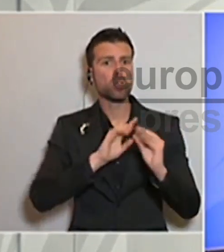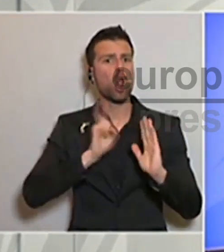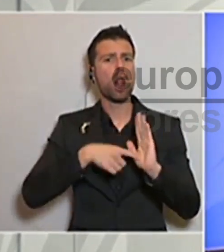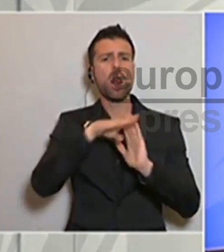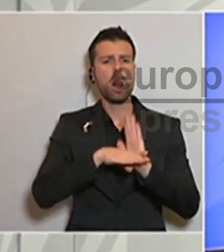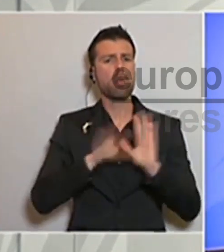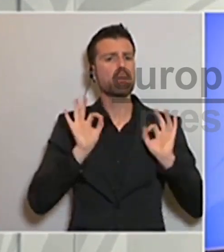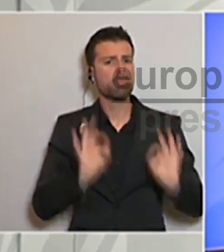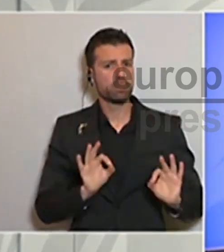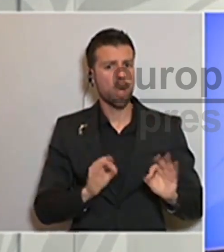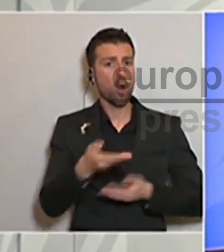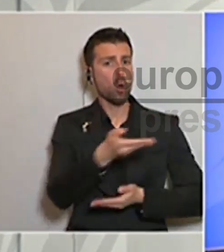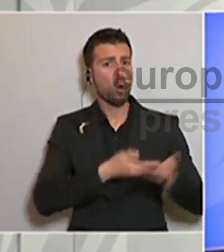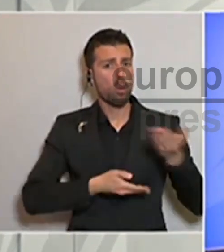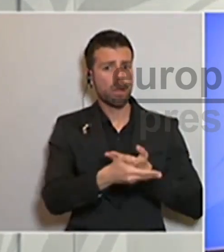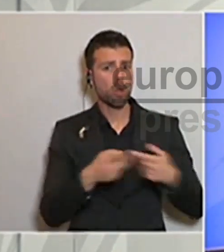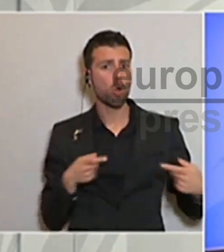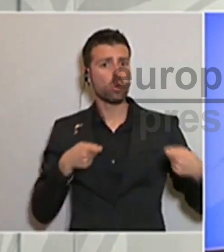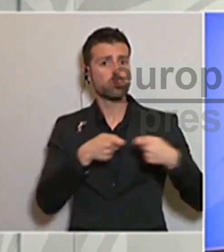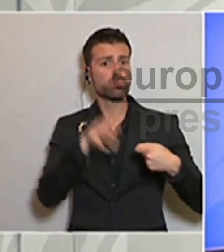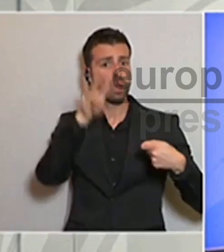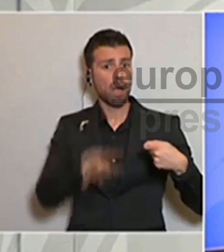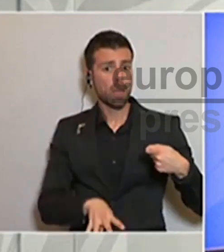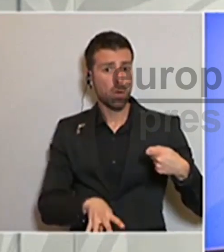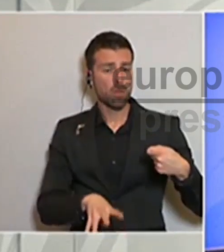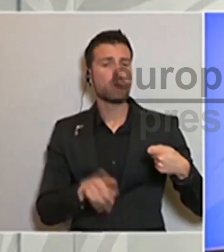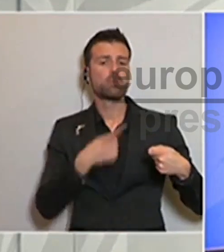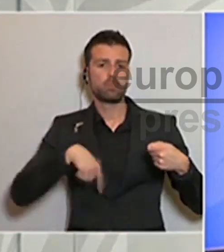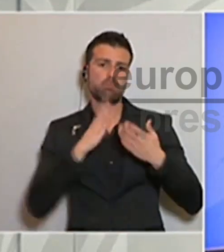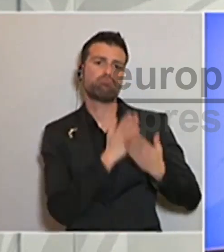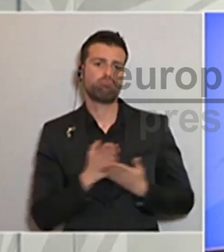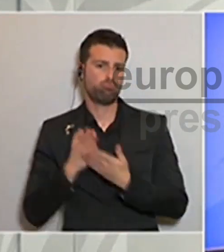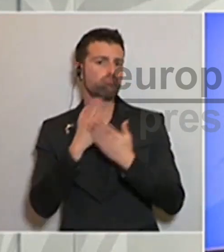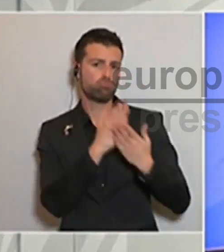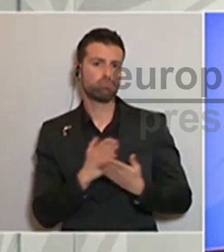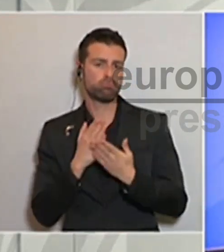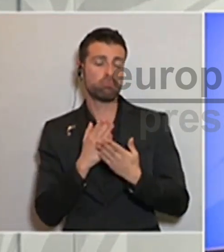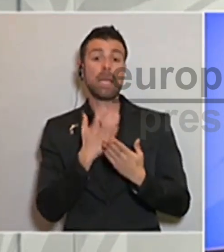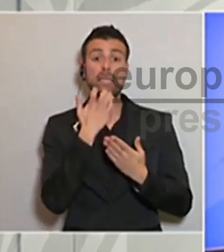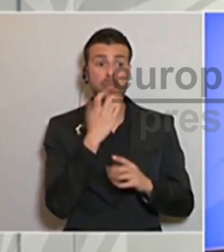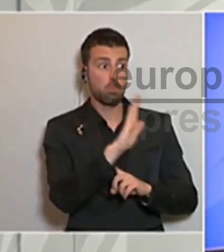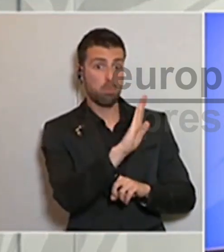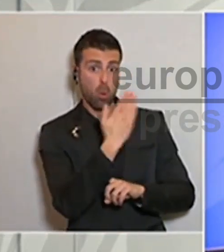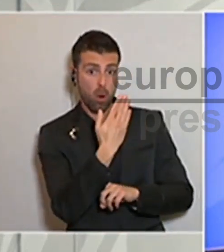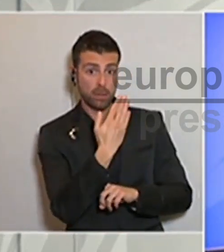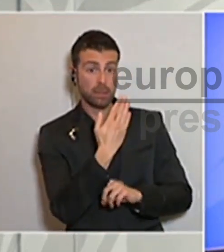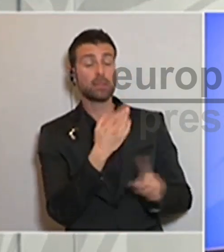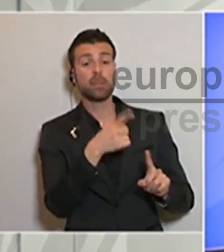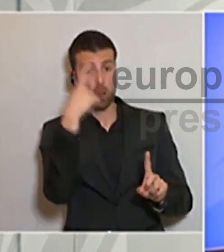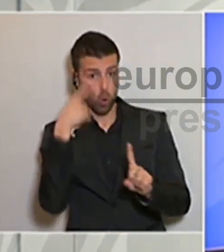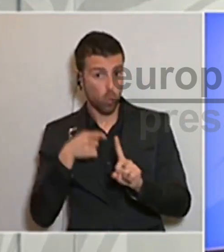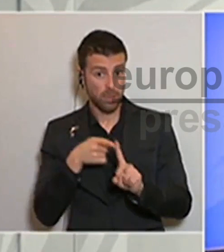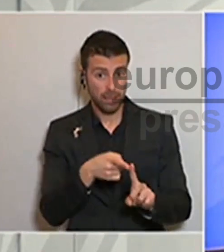cooperació i de manera concertada amb Catalunya, ens ho estudiarem. Si del que es tracta és d'una proposta amb la finalitat